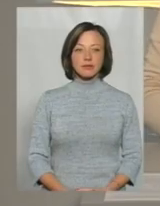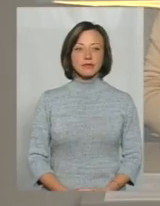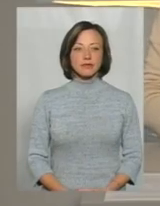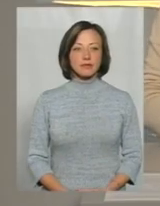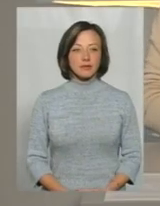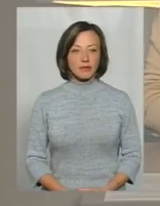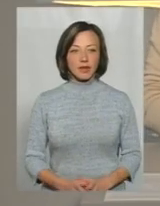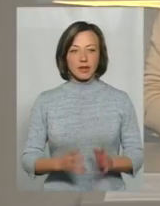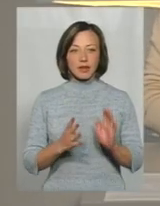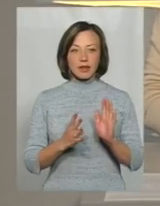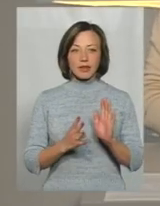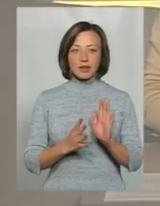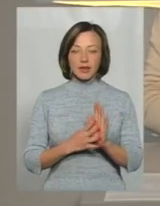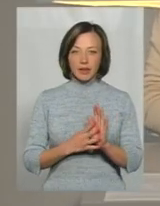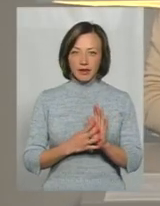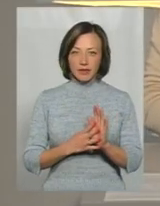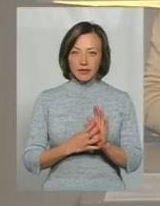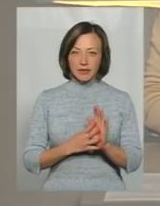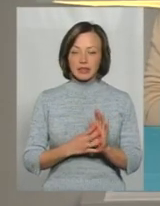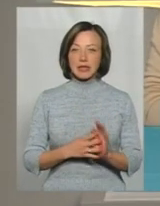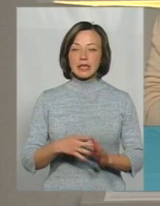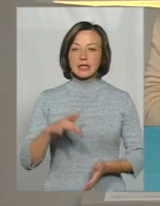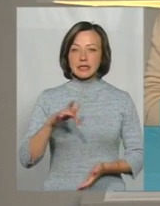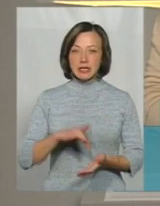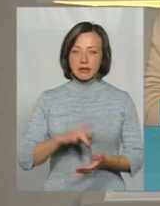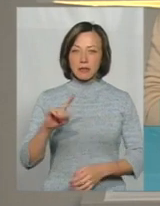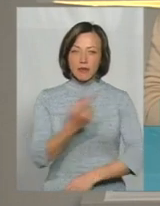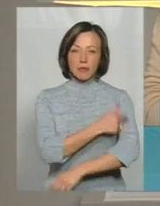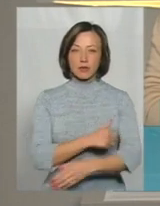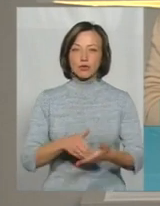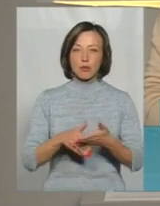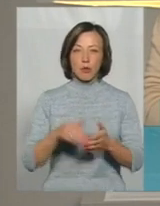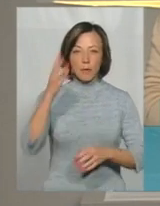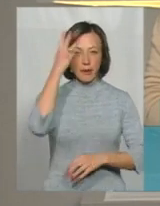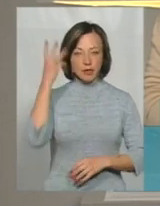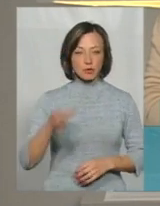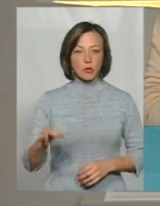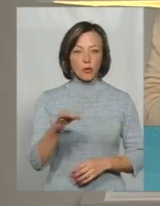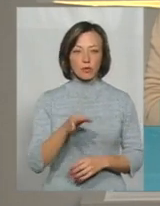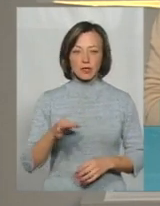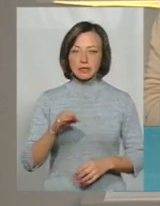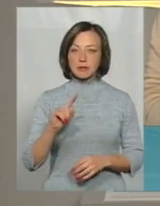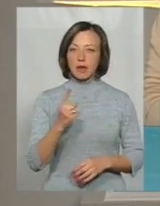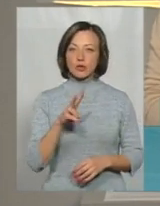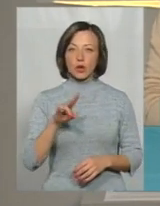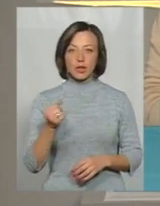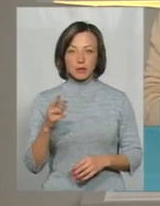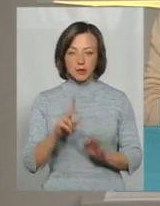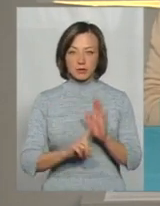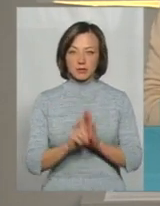9 з 29 центрів первинної медико-санітарної допомоги в Хмельницькій області з 1 липня